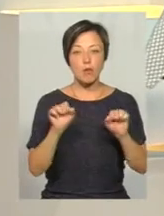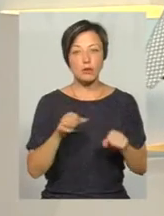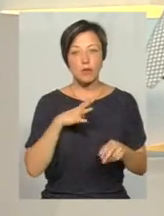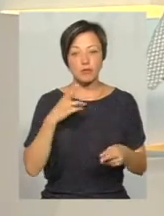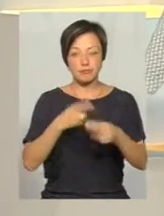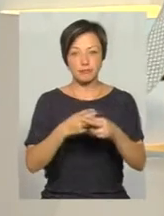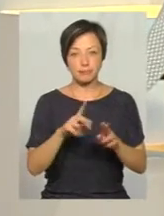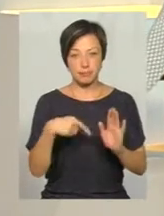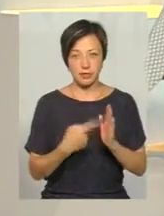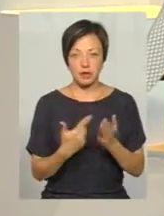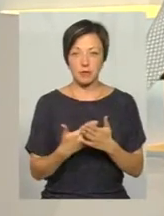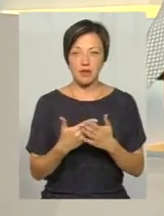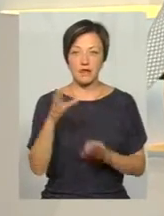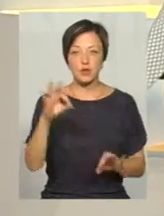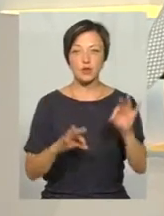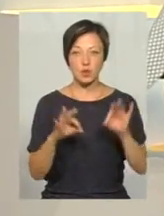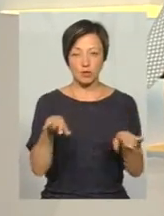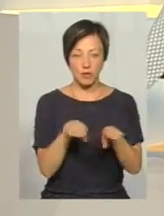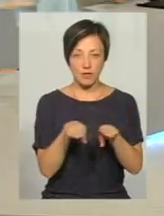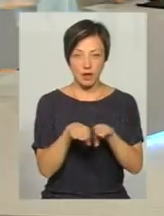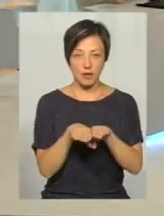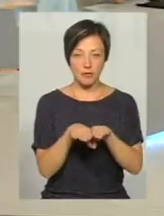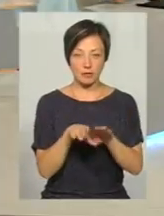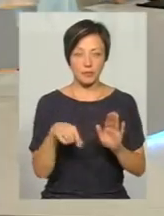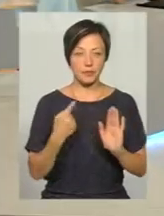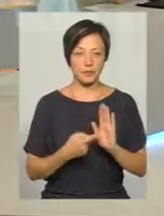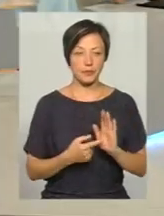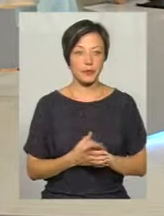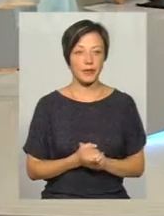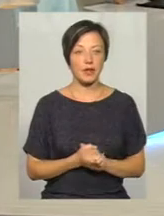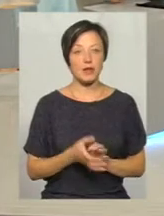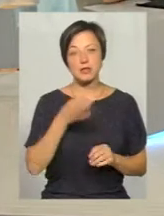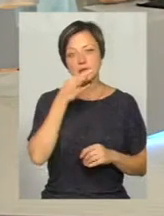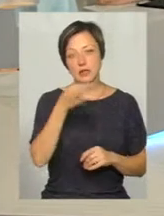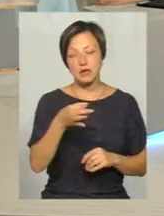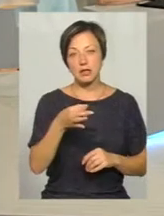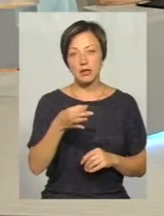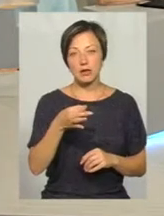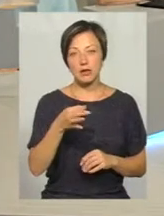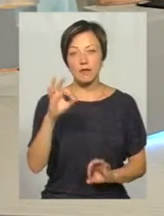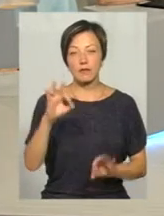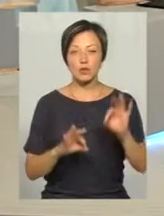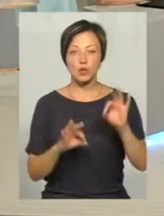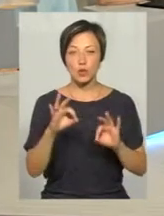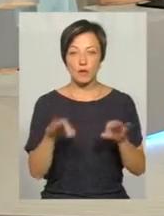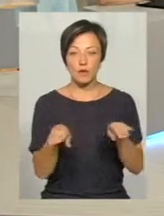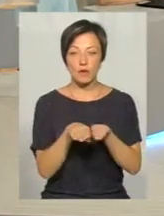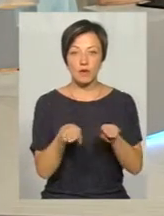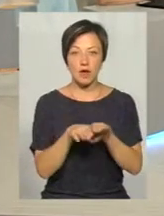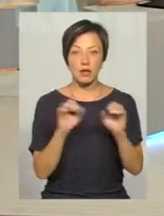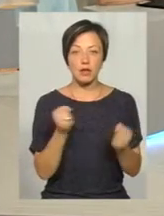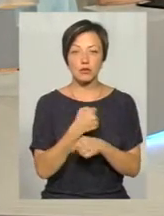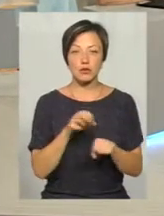було попередити? От якщо взяти в відсотковому порівнянні? Ну, сказати у відсотковому порівнянні